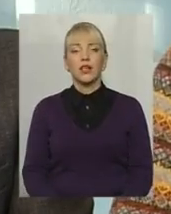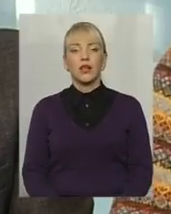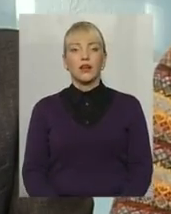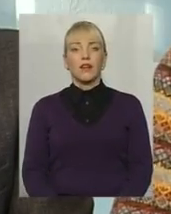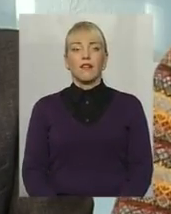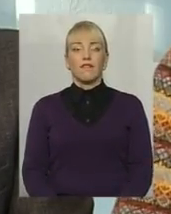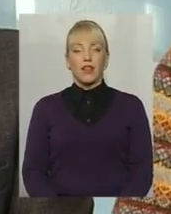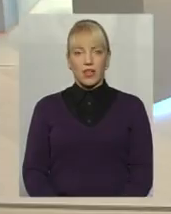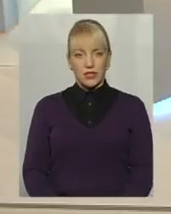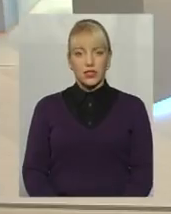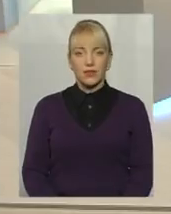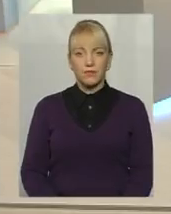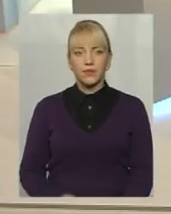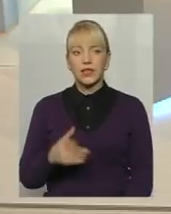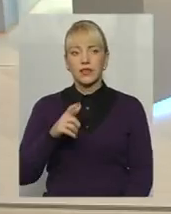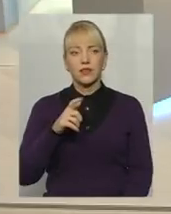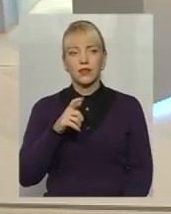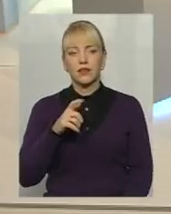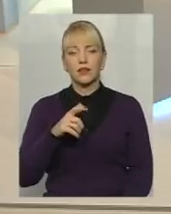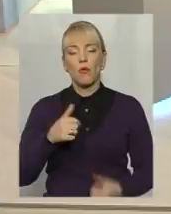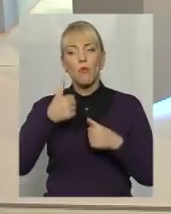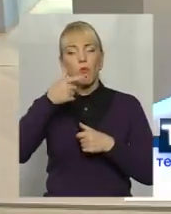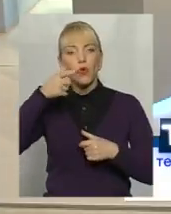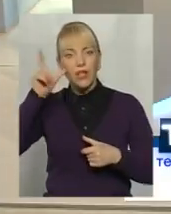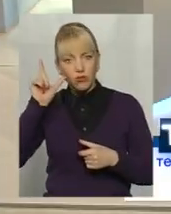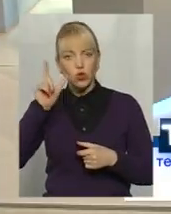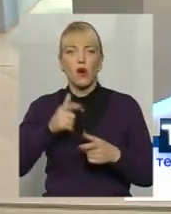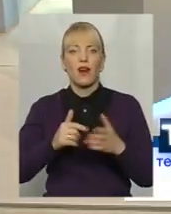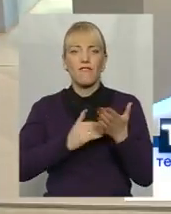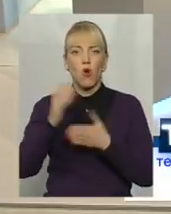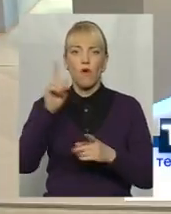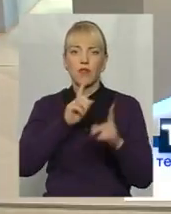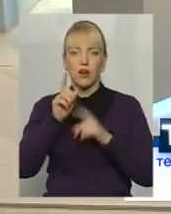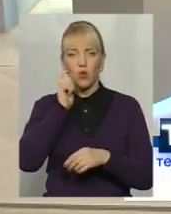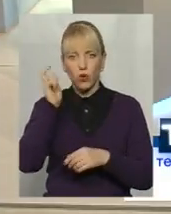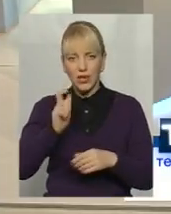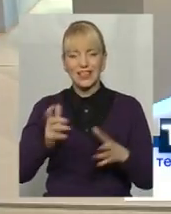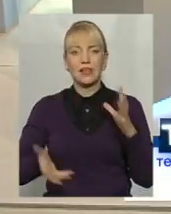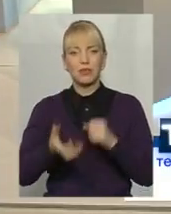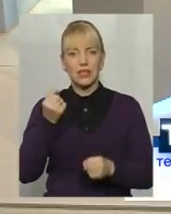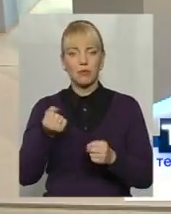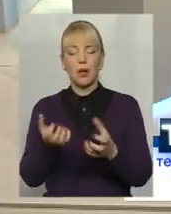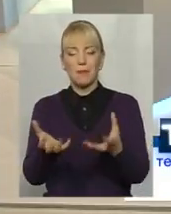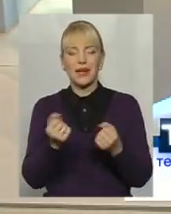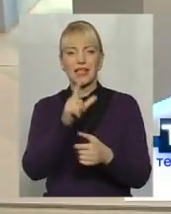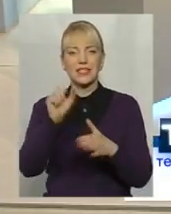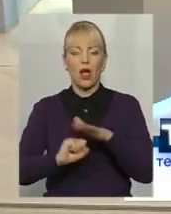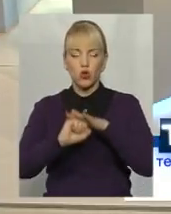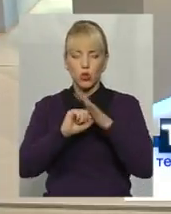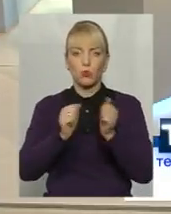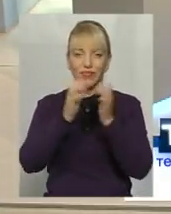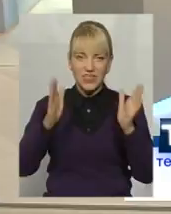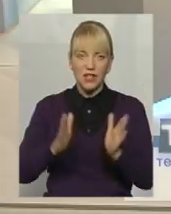Власне, буквально позавчора Верховна Рада України підтримала, як прийняла за основу, і в цілому